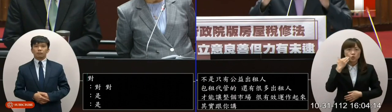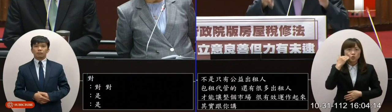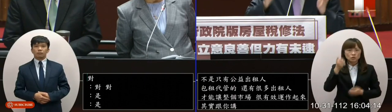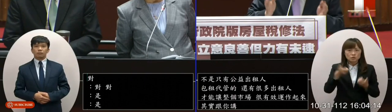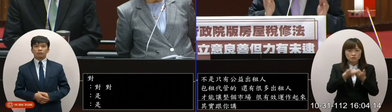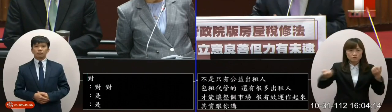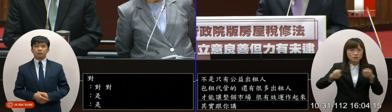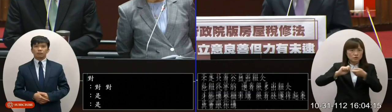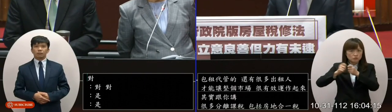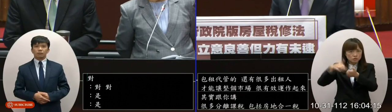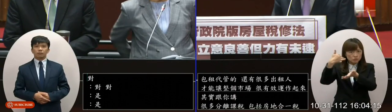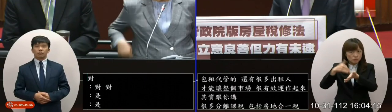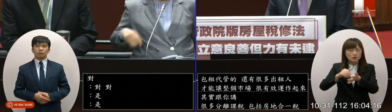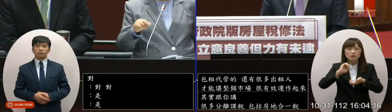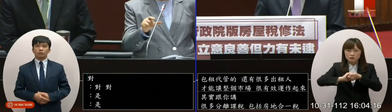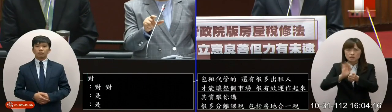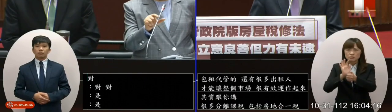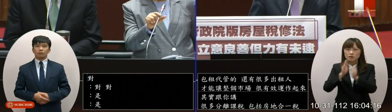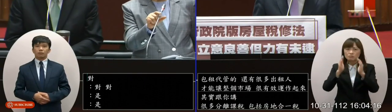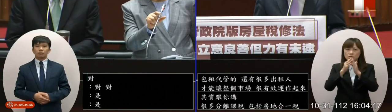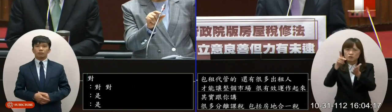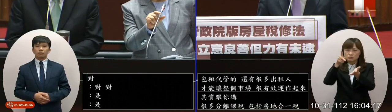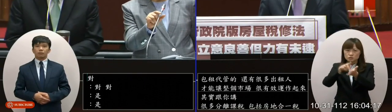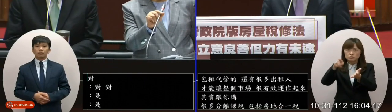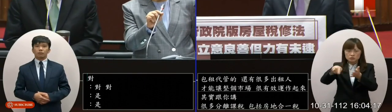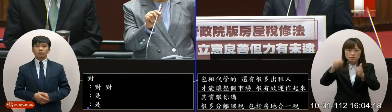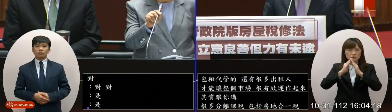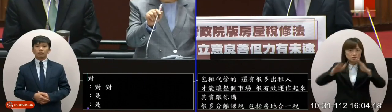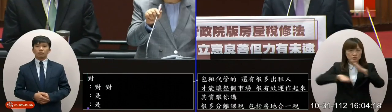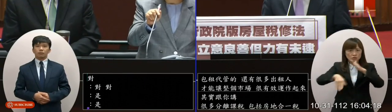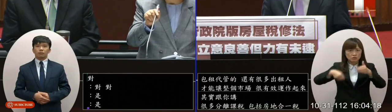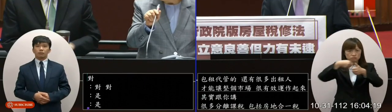的稅率絕對能夠更健全租金的市場我希望你們支持